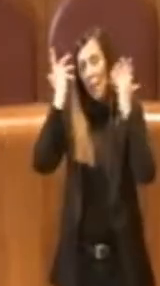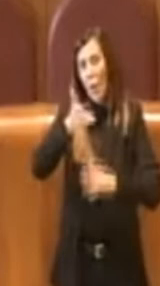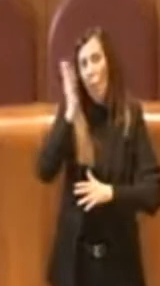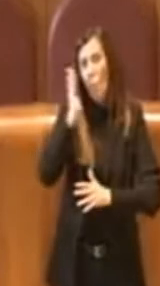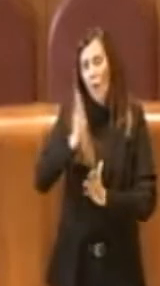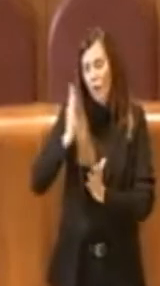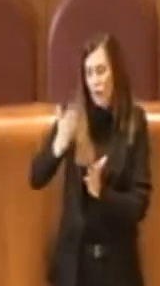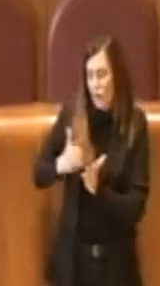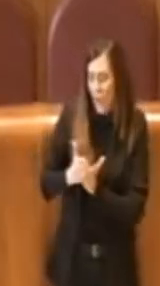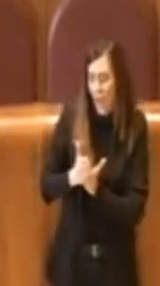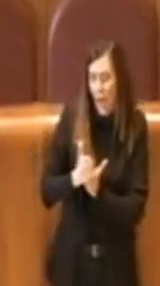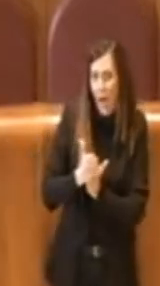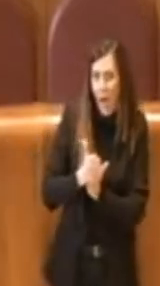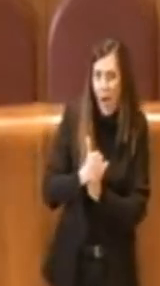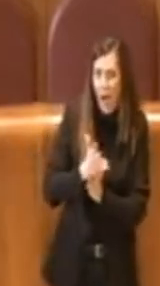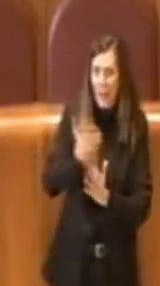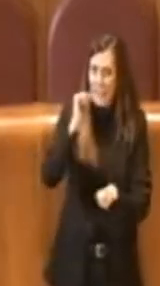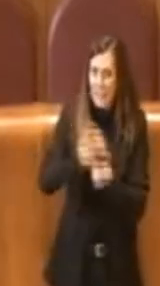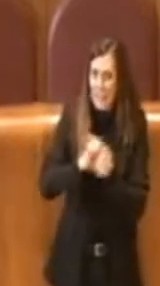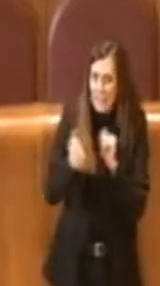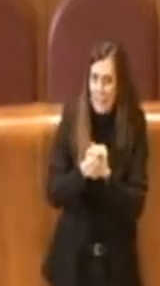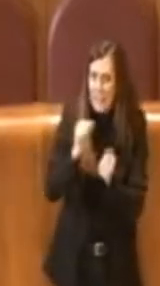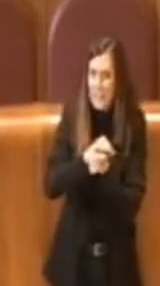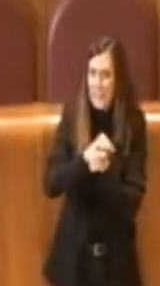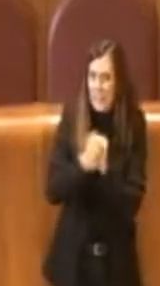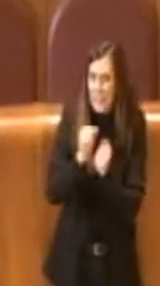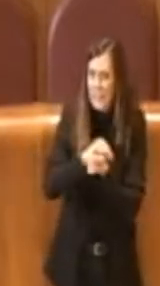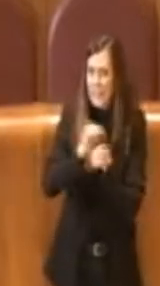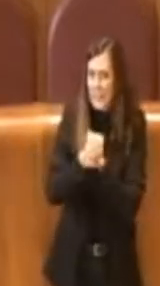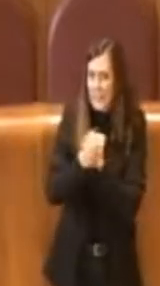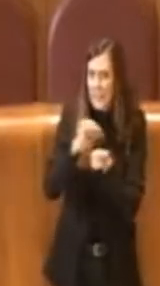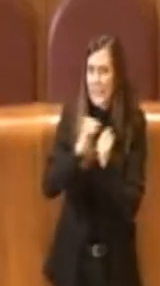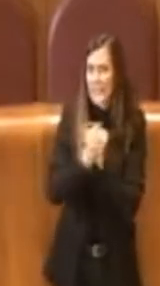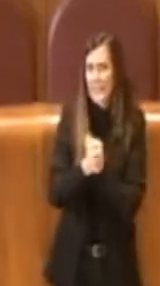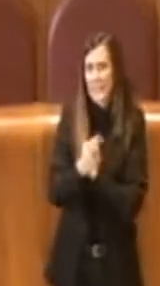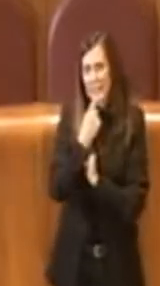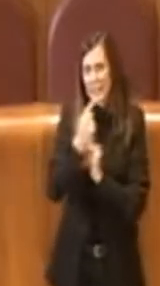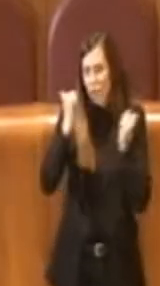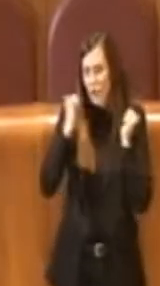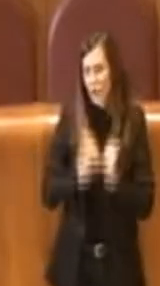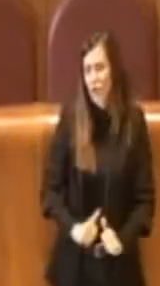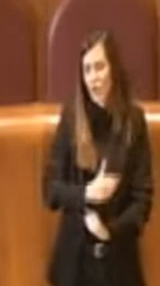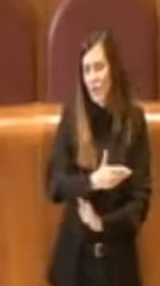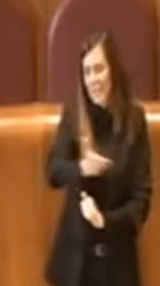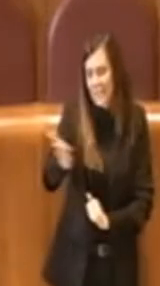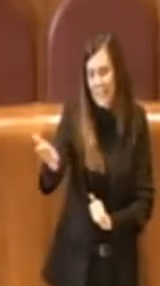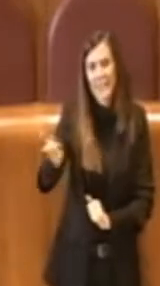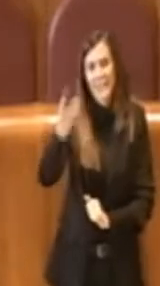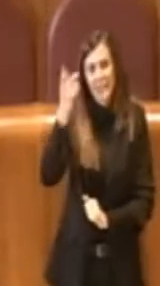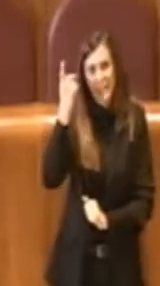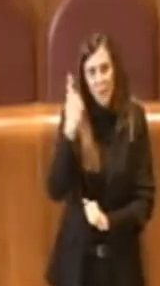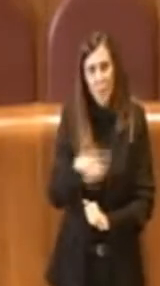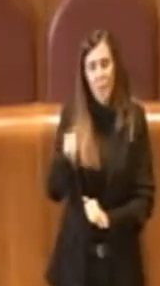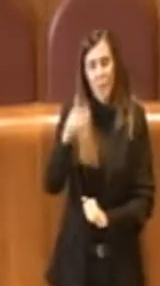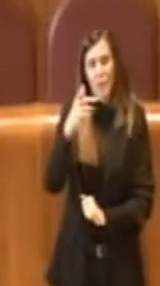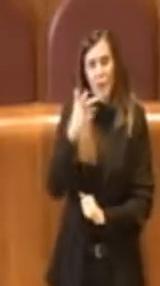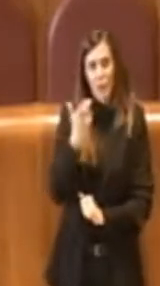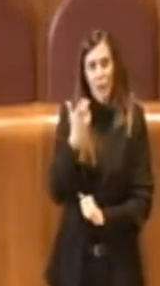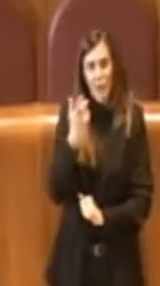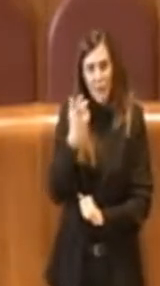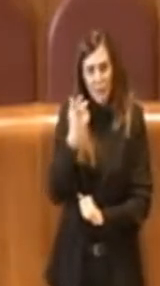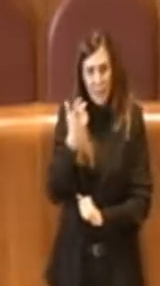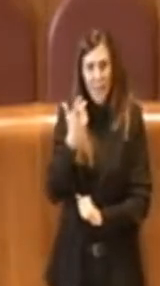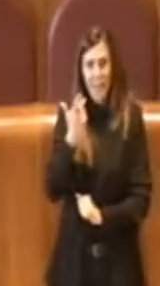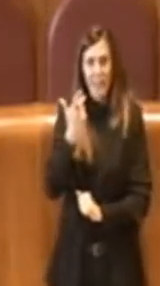ricordiamo che ci sono molte battaglie da parte dei cittadini che anche la stessa Italia Nostra, tra